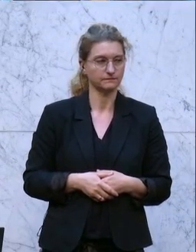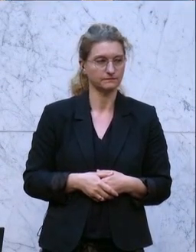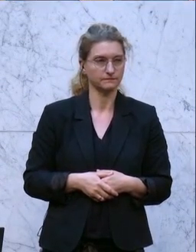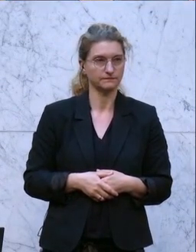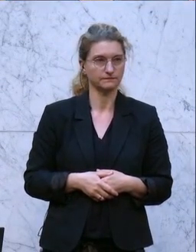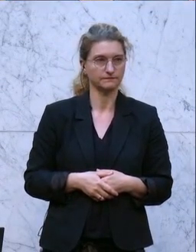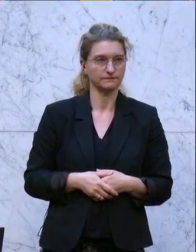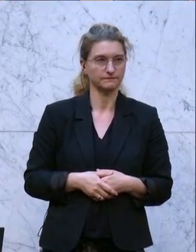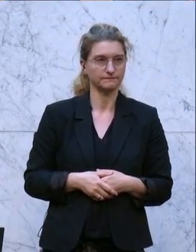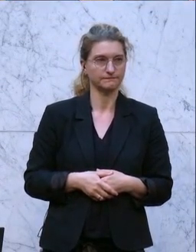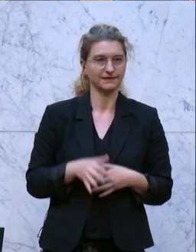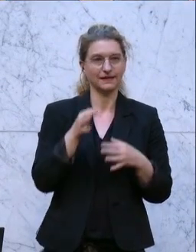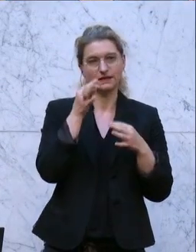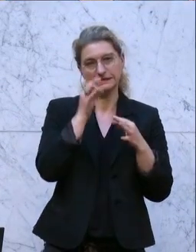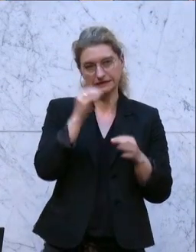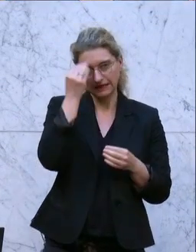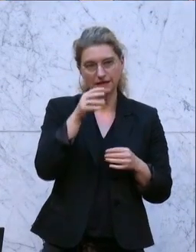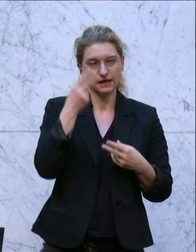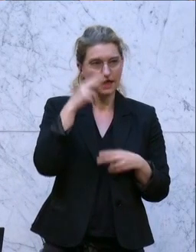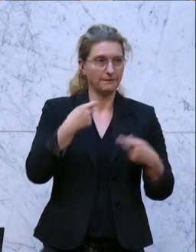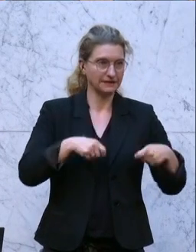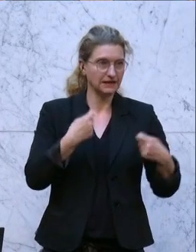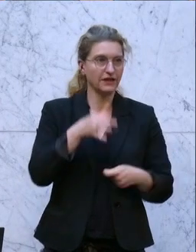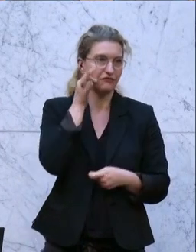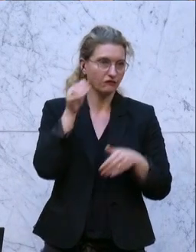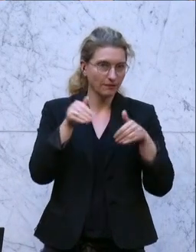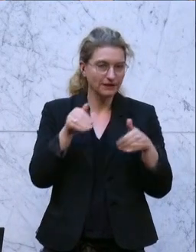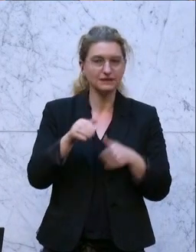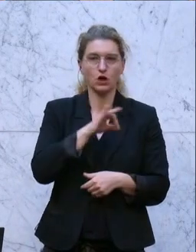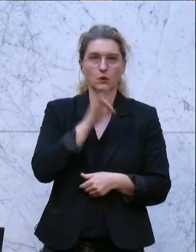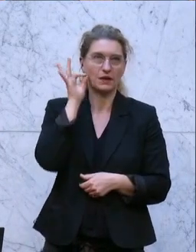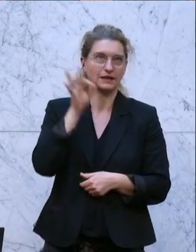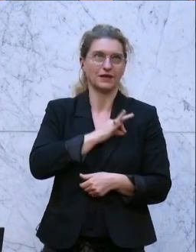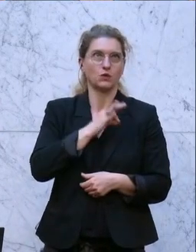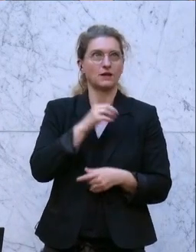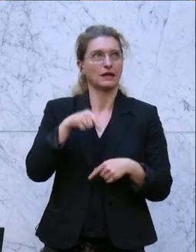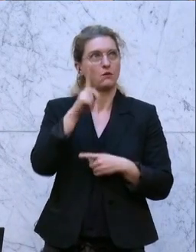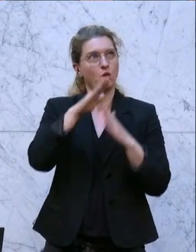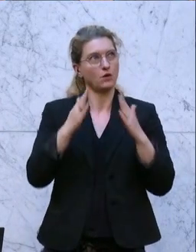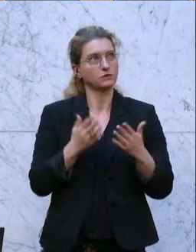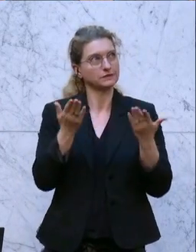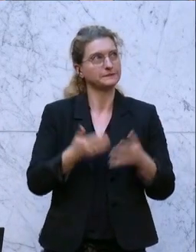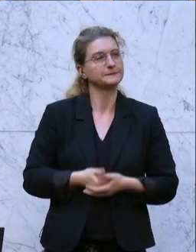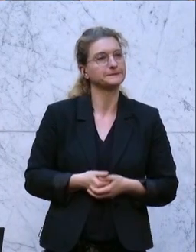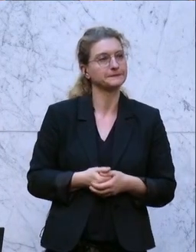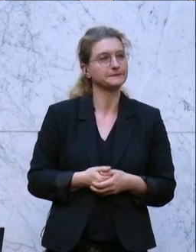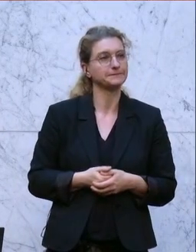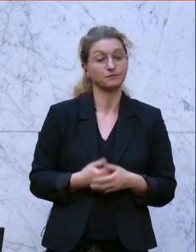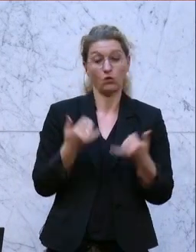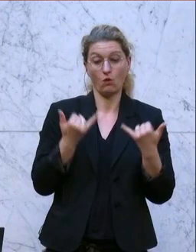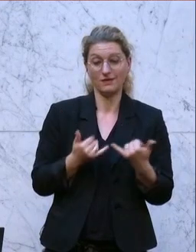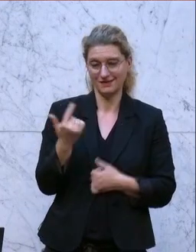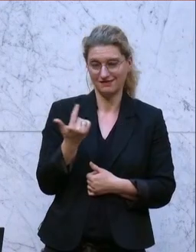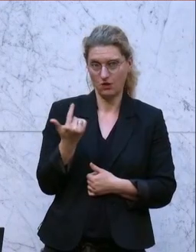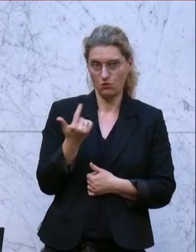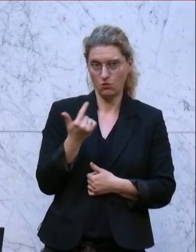Geschätzter Herr Präsident, geschätzte Frau Minister, liebe Kolleginnen und Kollegen hier im Hohen Haus. Heute um 14 Uhr war